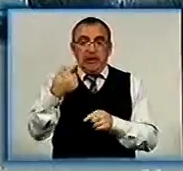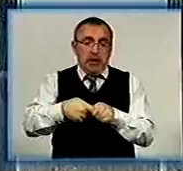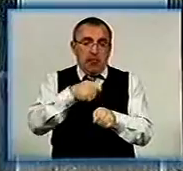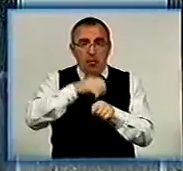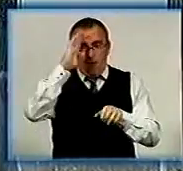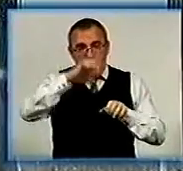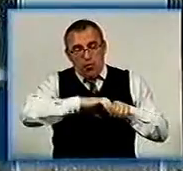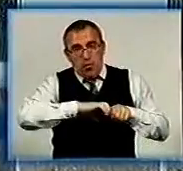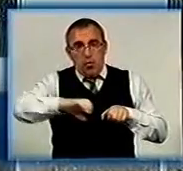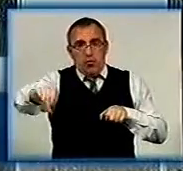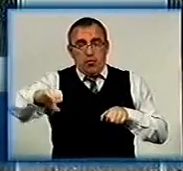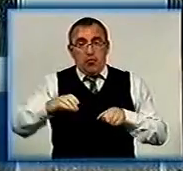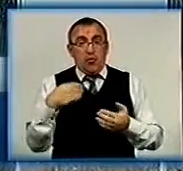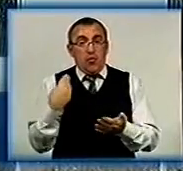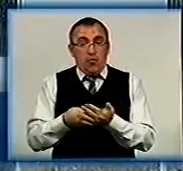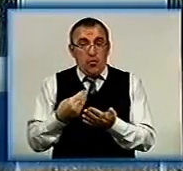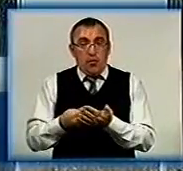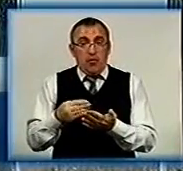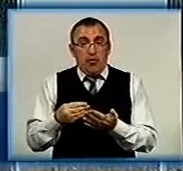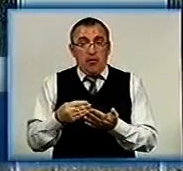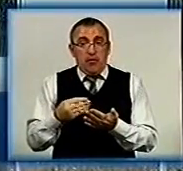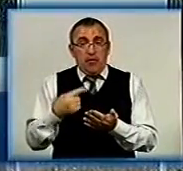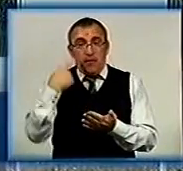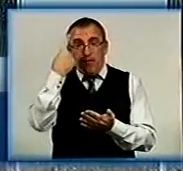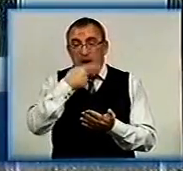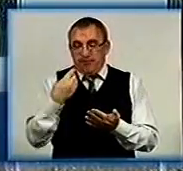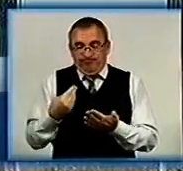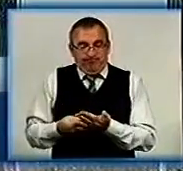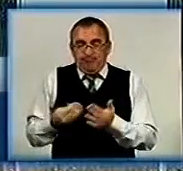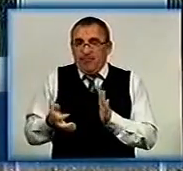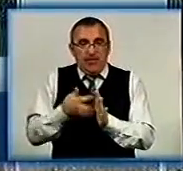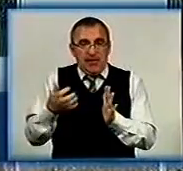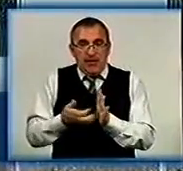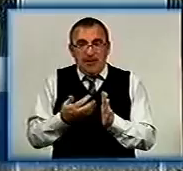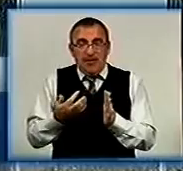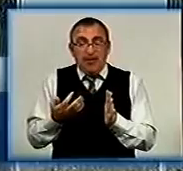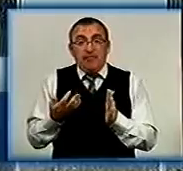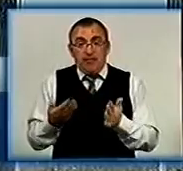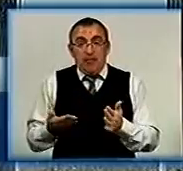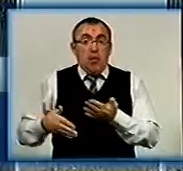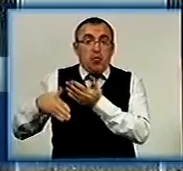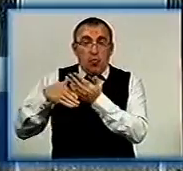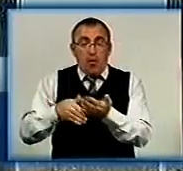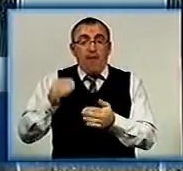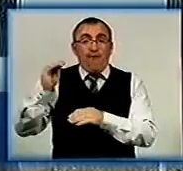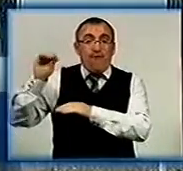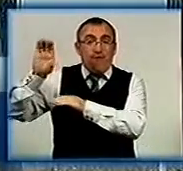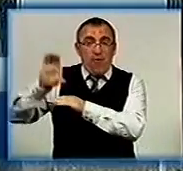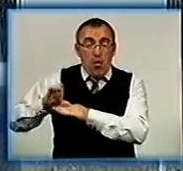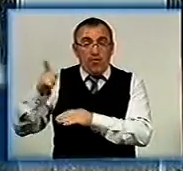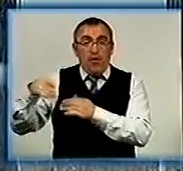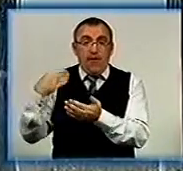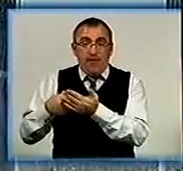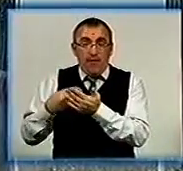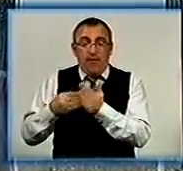водогону. Коштів, як вже зазначалося, власних не вистачає в дотатній кількості. Тому допомога фонду, те більше, що вони